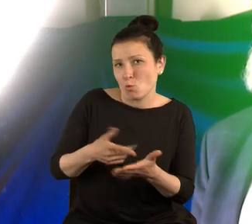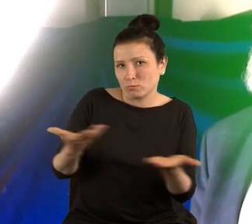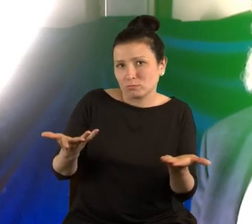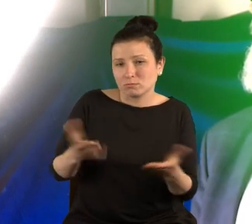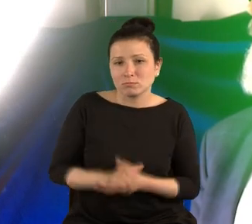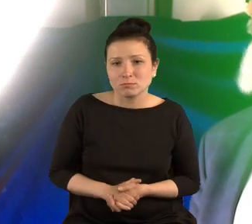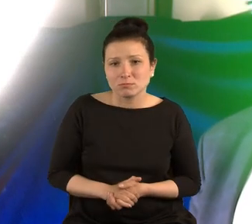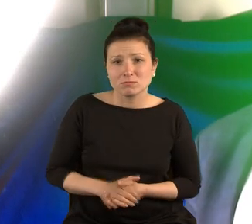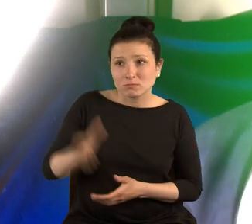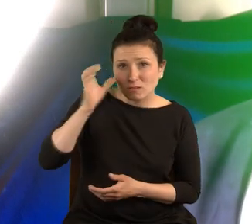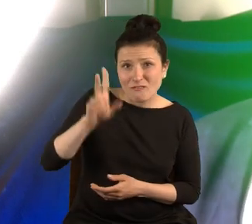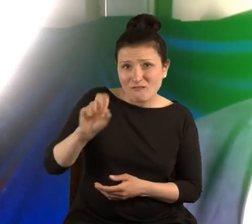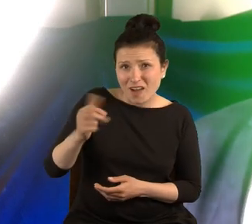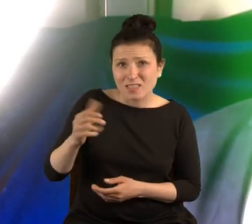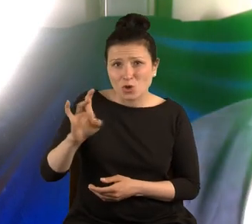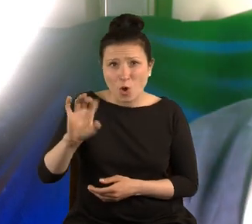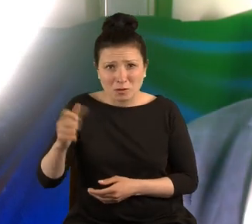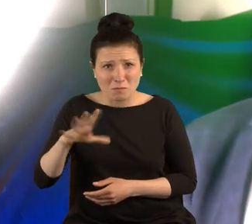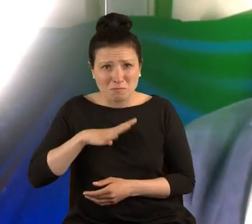to Van Gogh był takim idiotą?